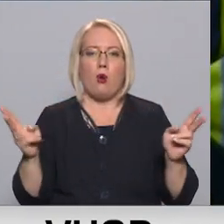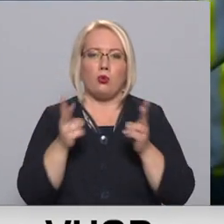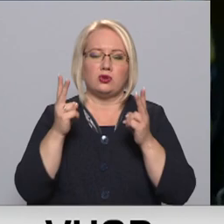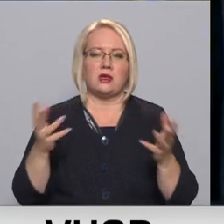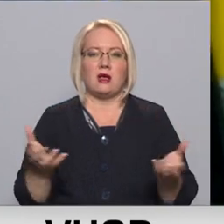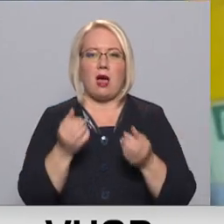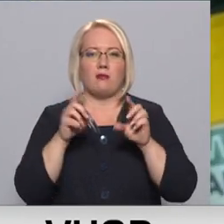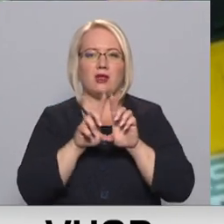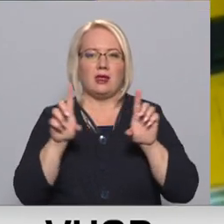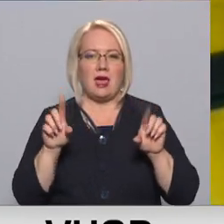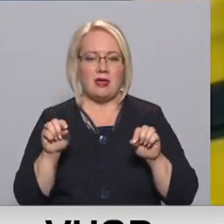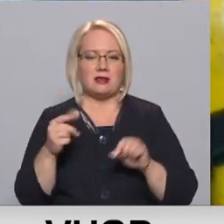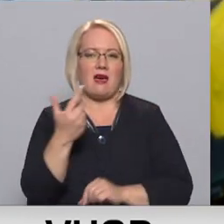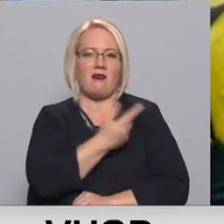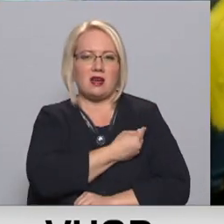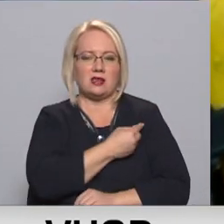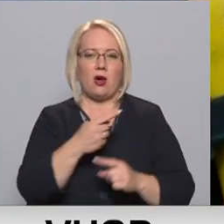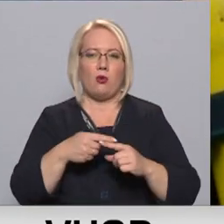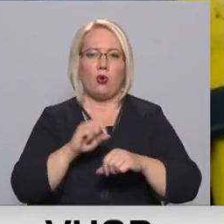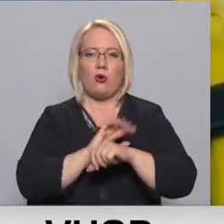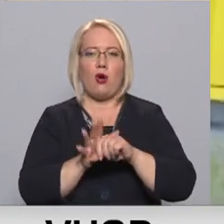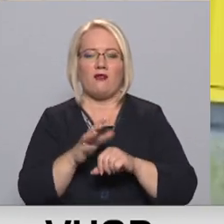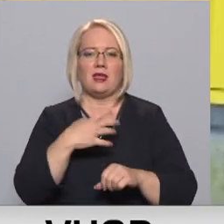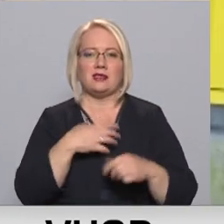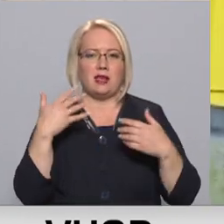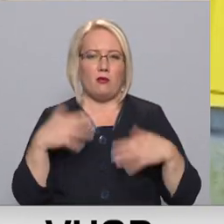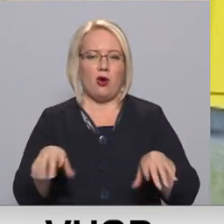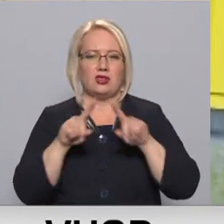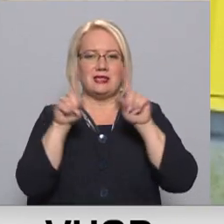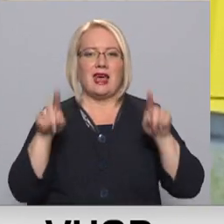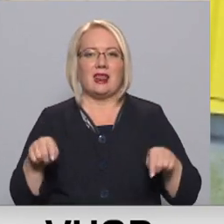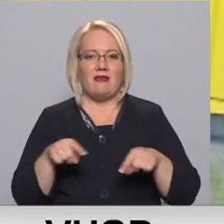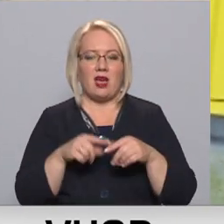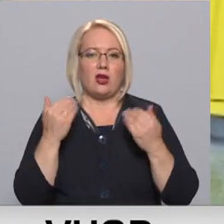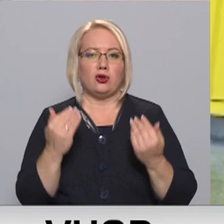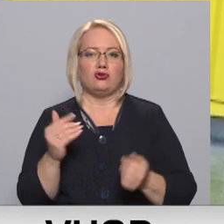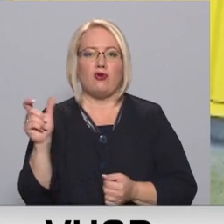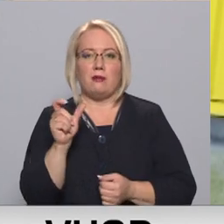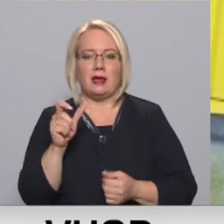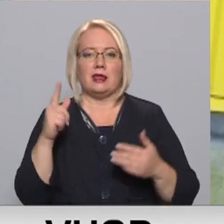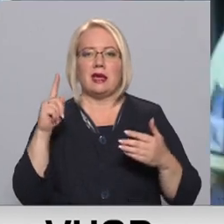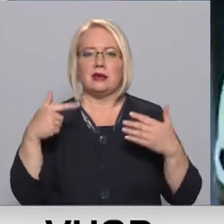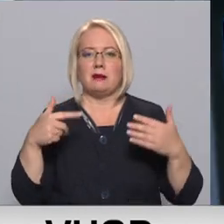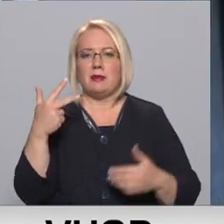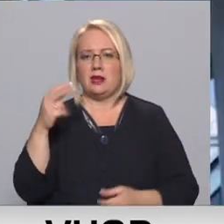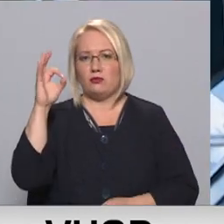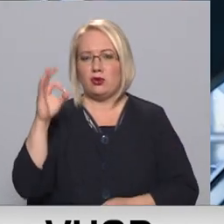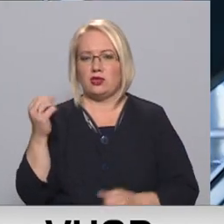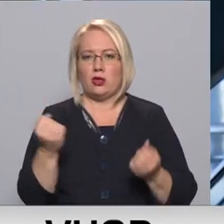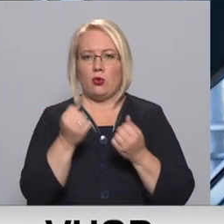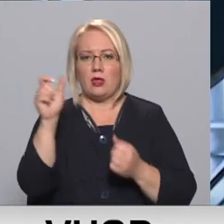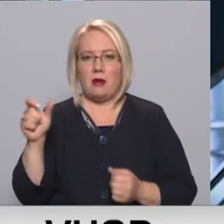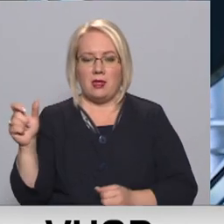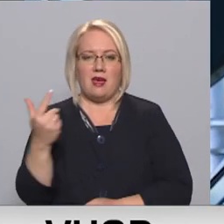Glābšanas dienestā vakcinācijas un Covid-19 pārstamošanas certifikāti šobrīd ir 73% darbinieku,